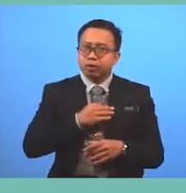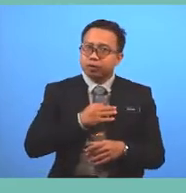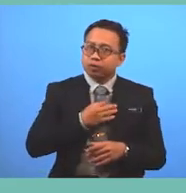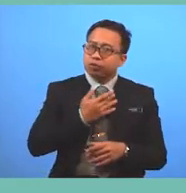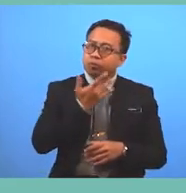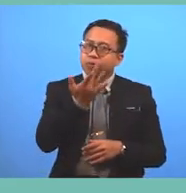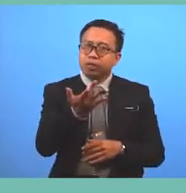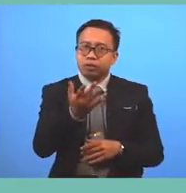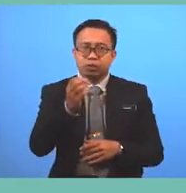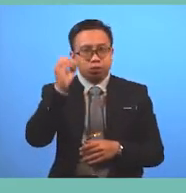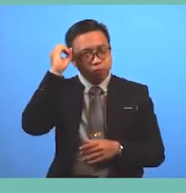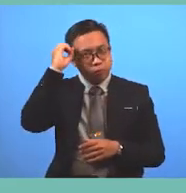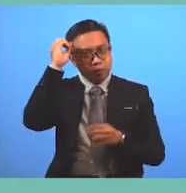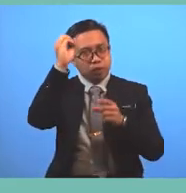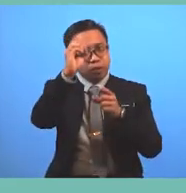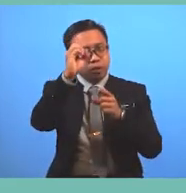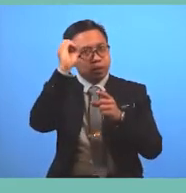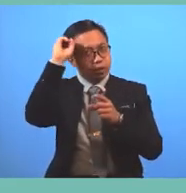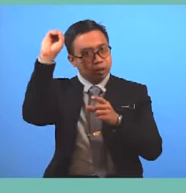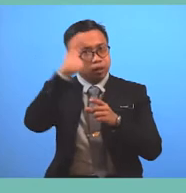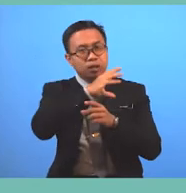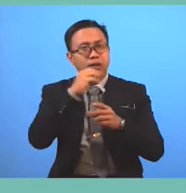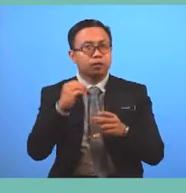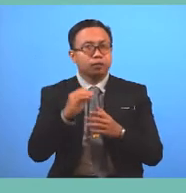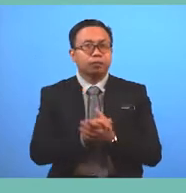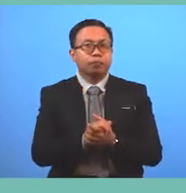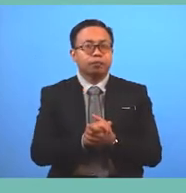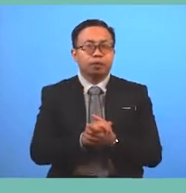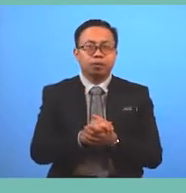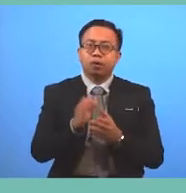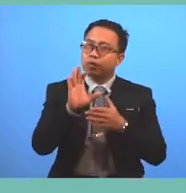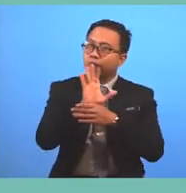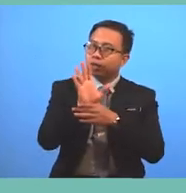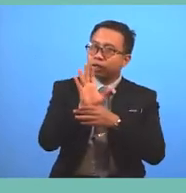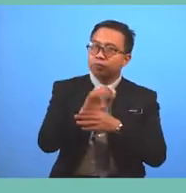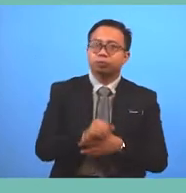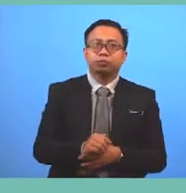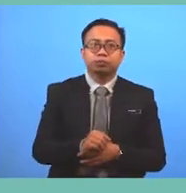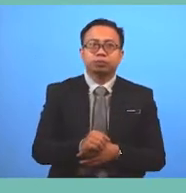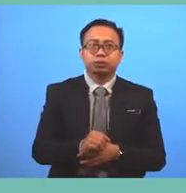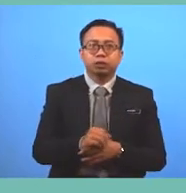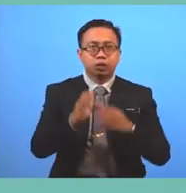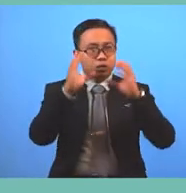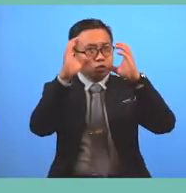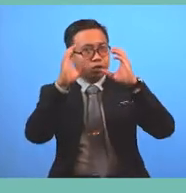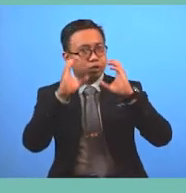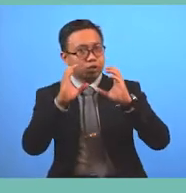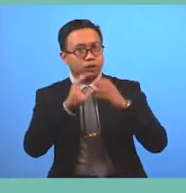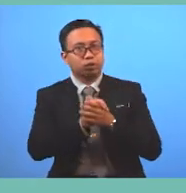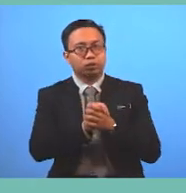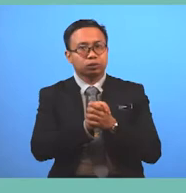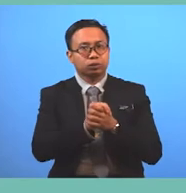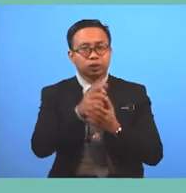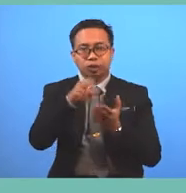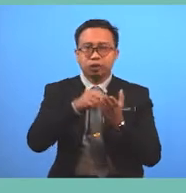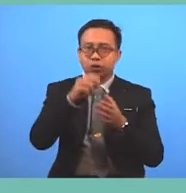and preferences about a film And lastly, to use the structure of a film review in